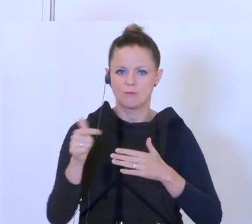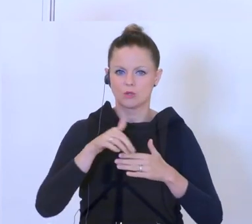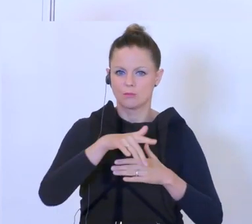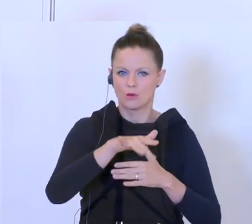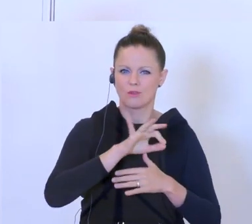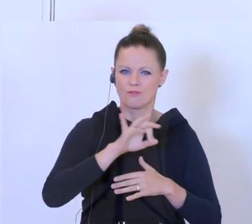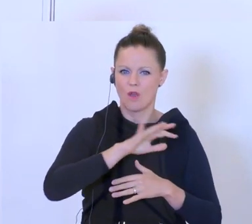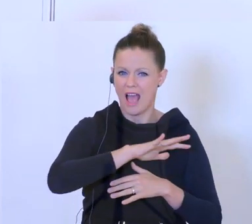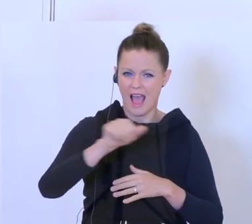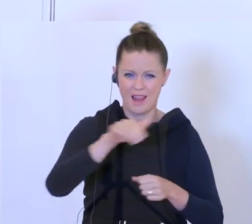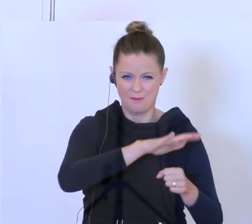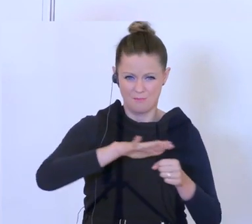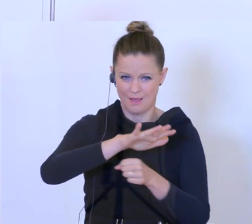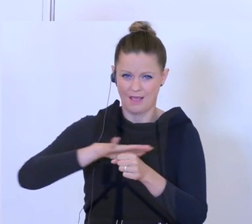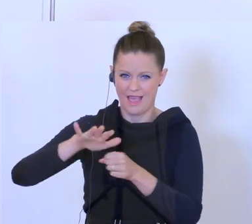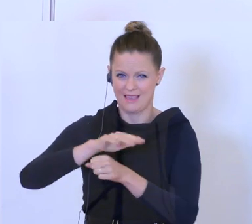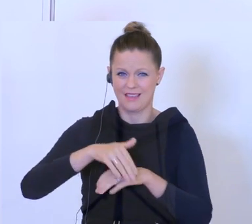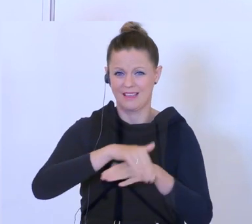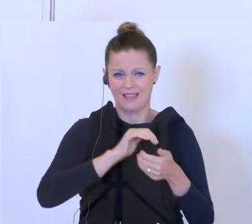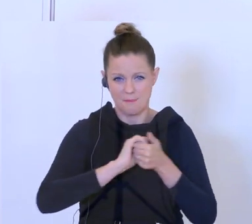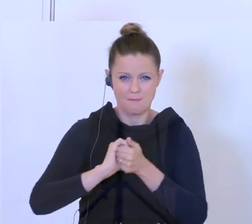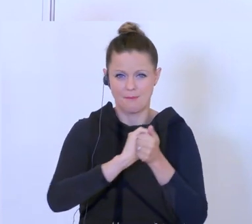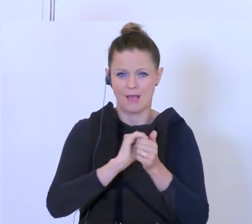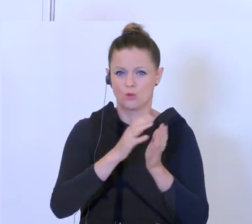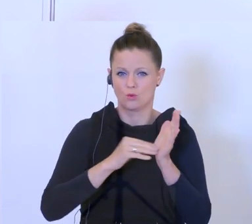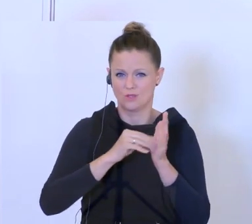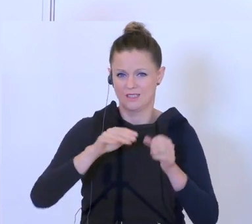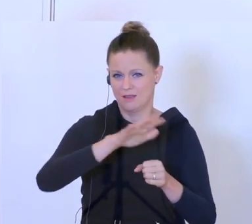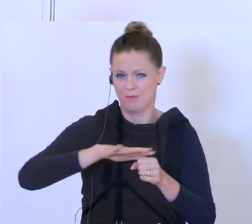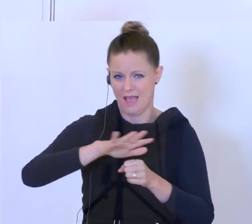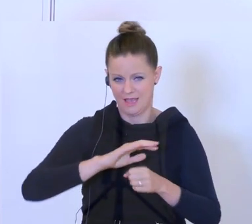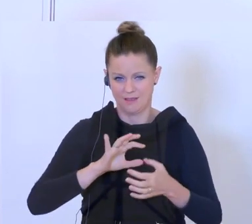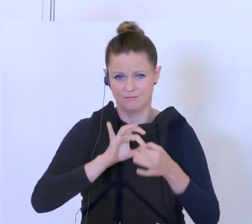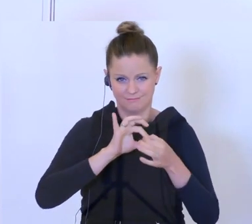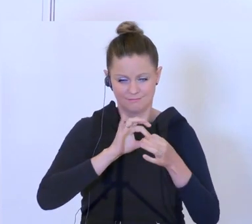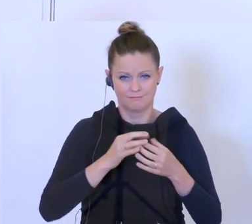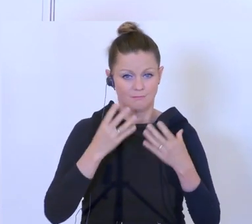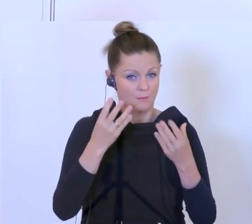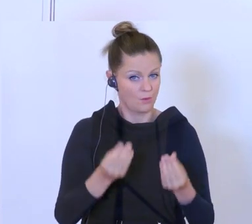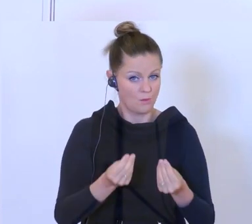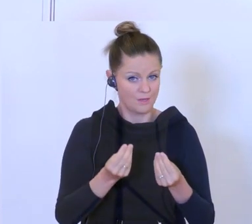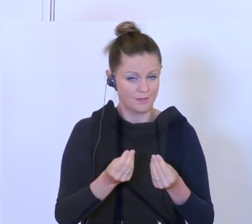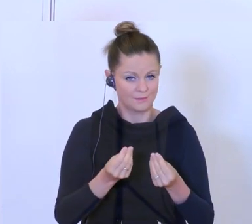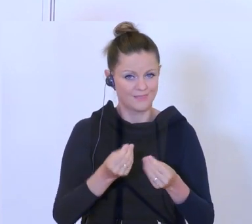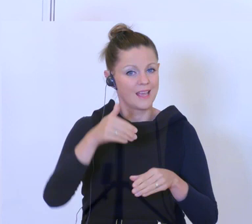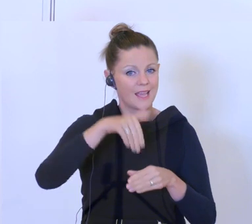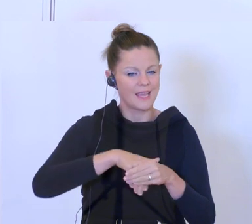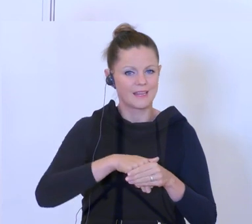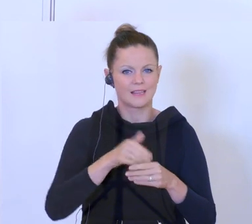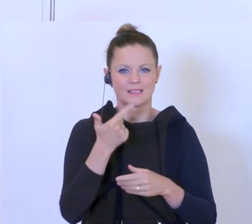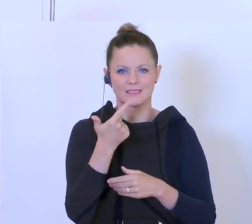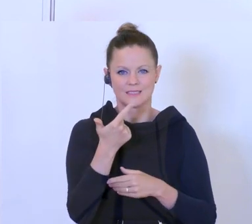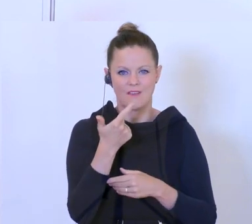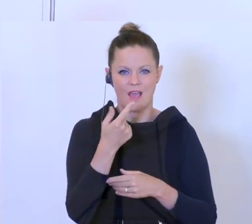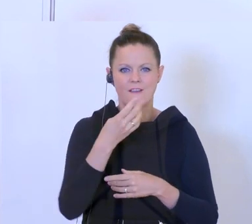alle Bereiche im gemeinnützigen Sektor und angelegt auf zwei Quartale jetzt